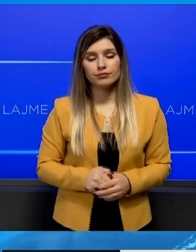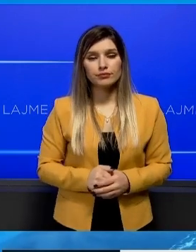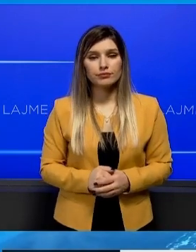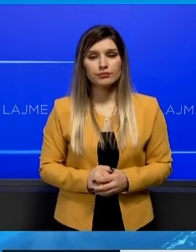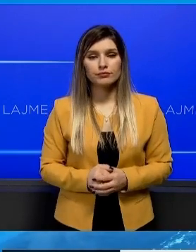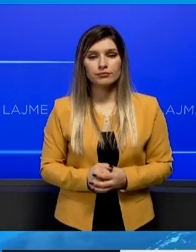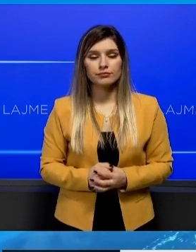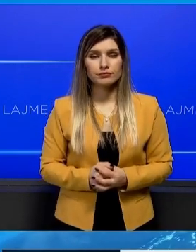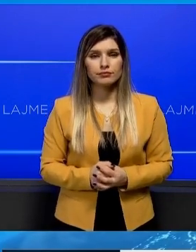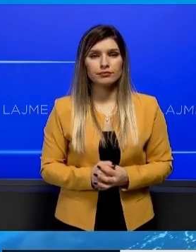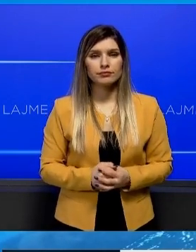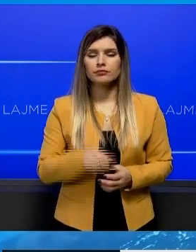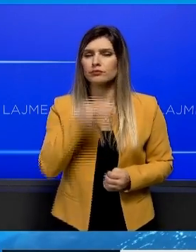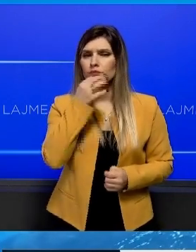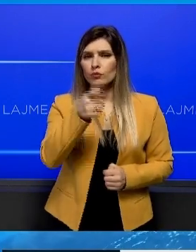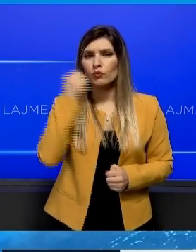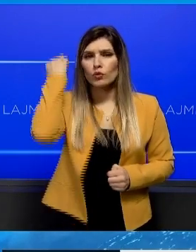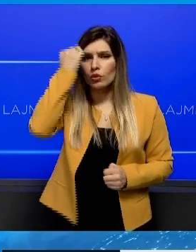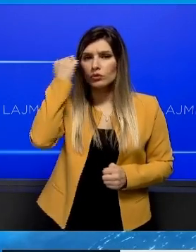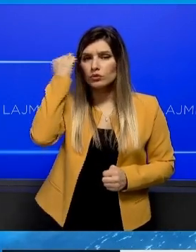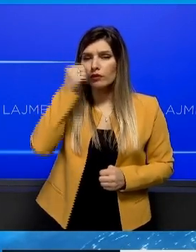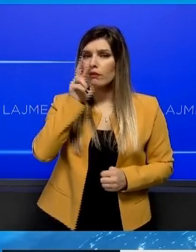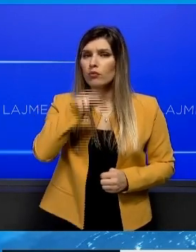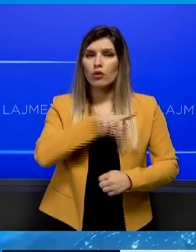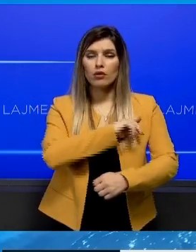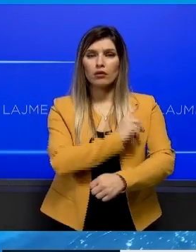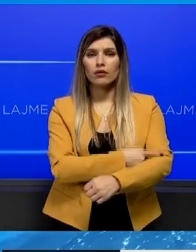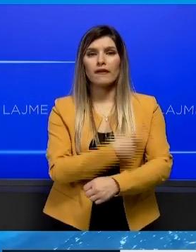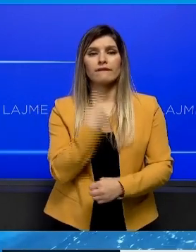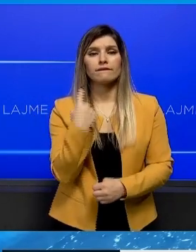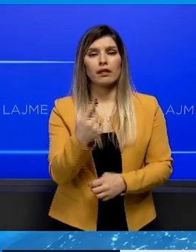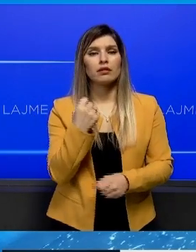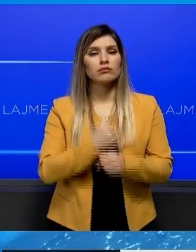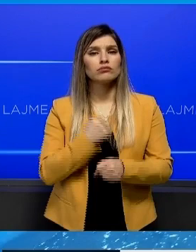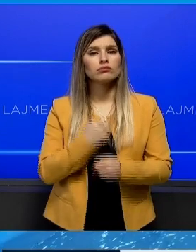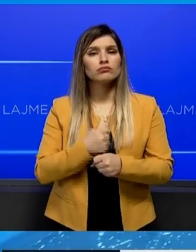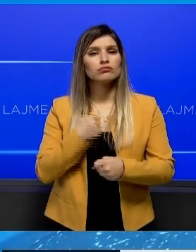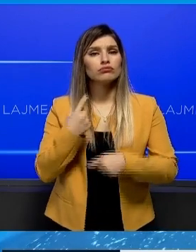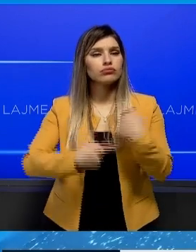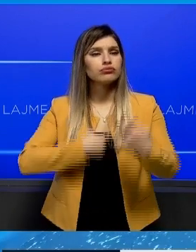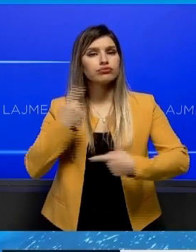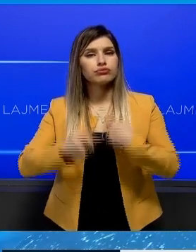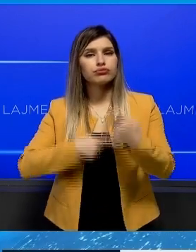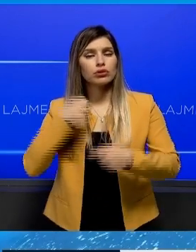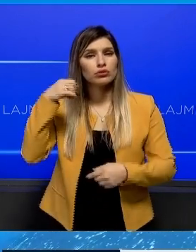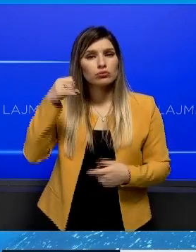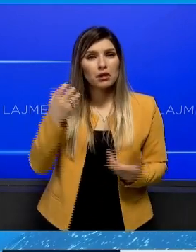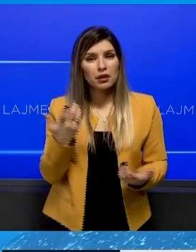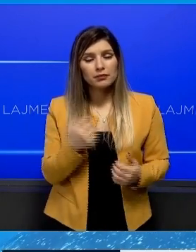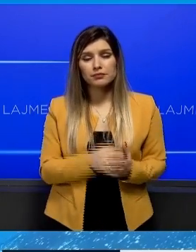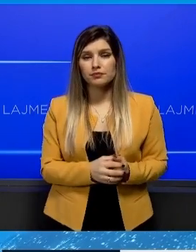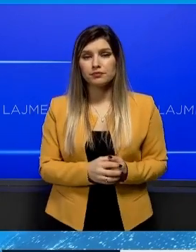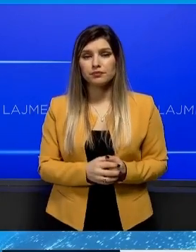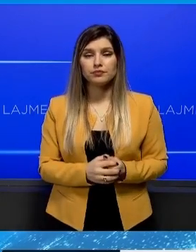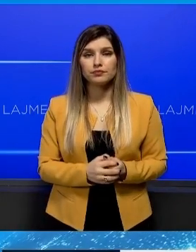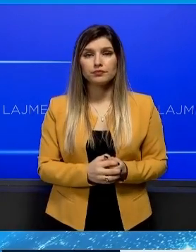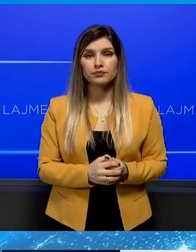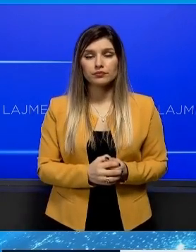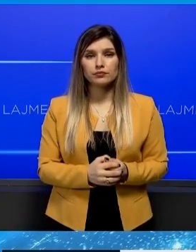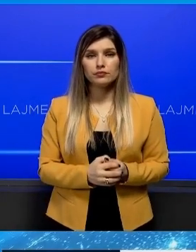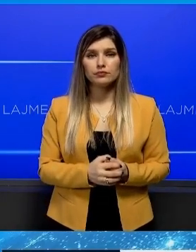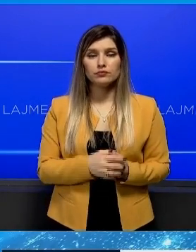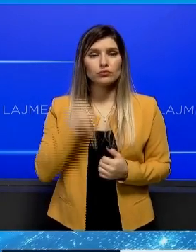A ka Kosova mundësi për nërtimin e kapacitetetve treja gjenëruse, zëti Drausha? Kosova ka mundësi